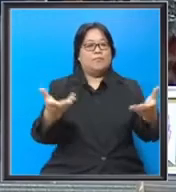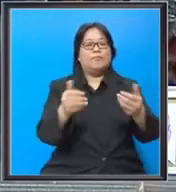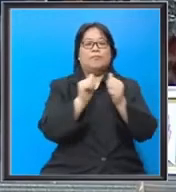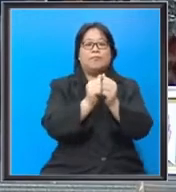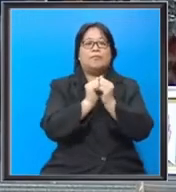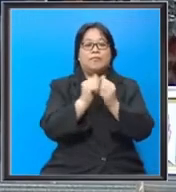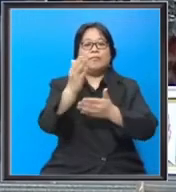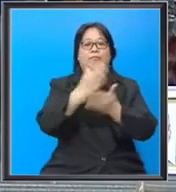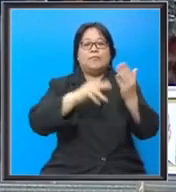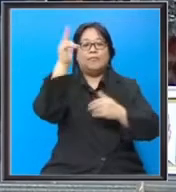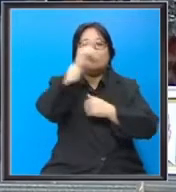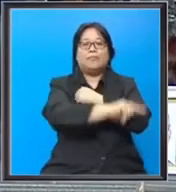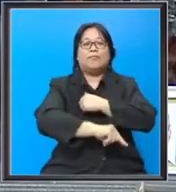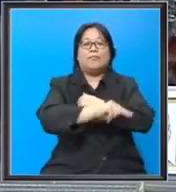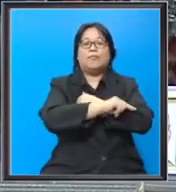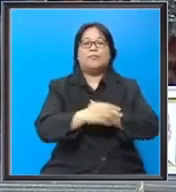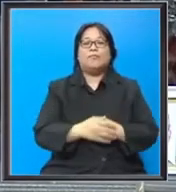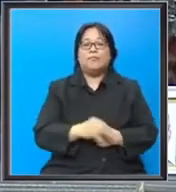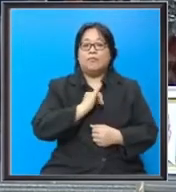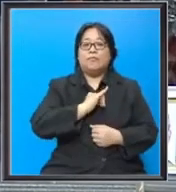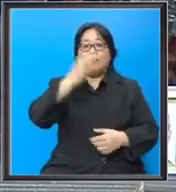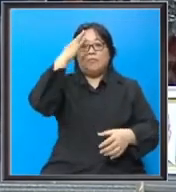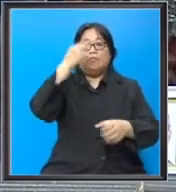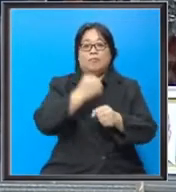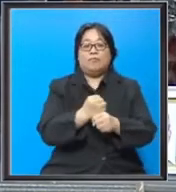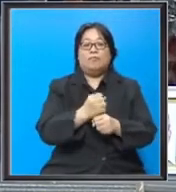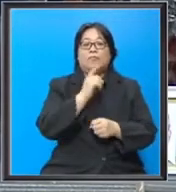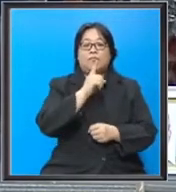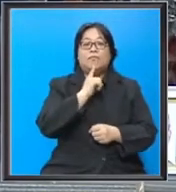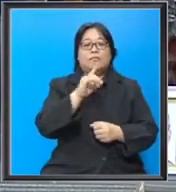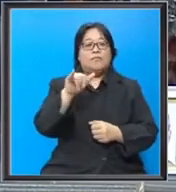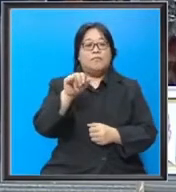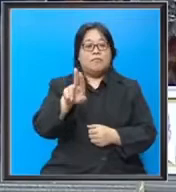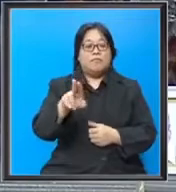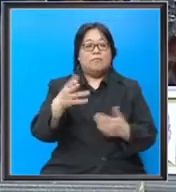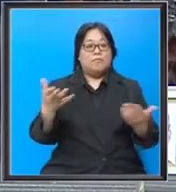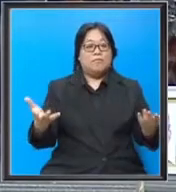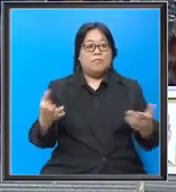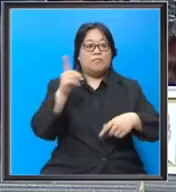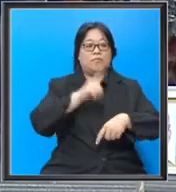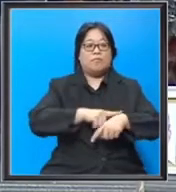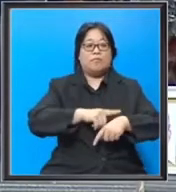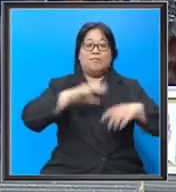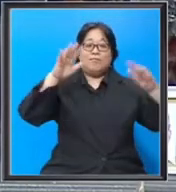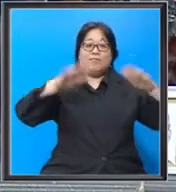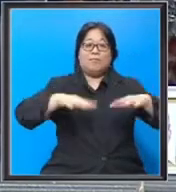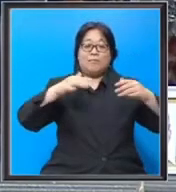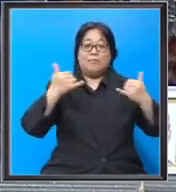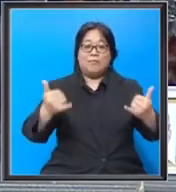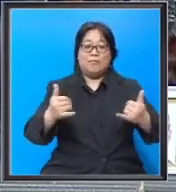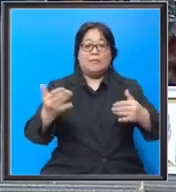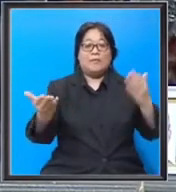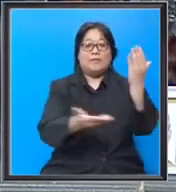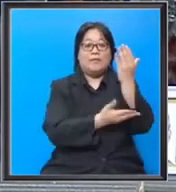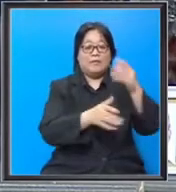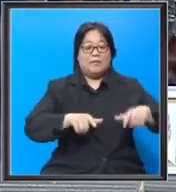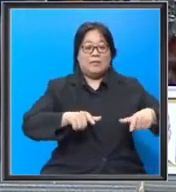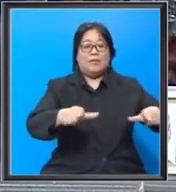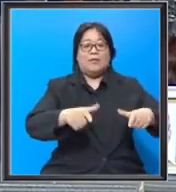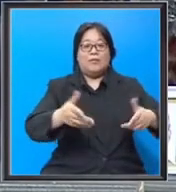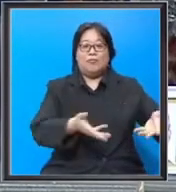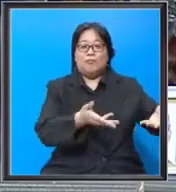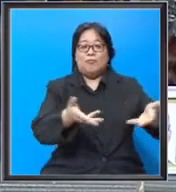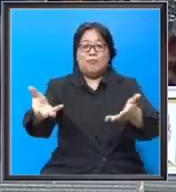bersama dengan pihak Kerajaan Negeri. Saya yakin bahawa sebenarnya isu-isu waktu musim tungkujuh kayu-kayu yang dihanyutkan ke